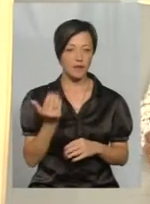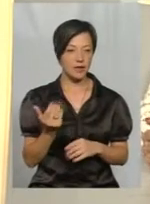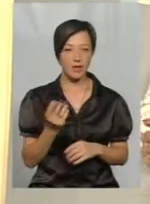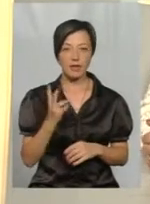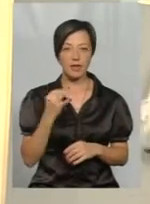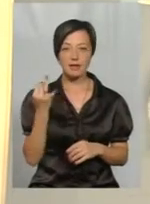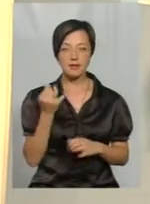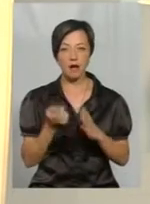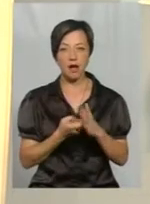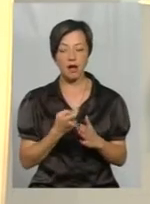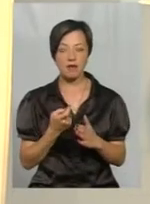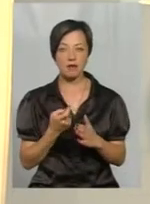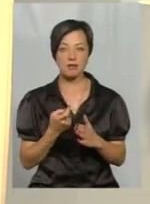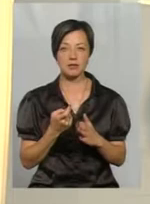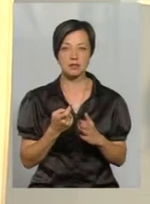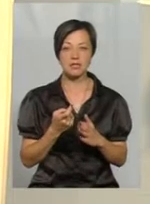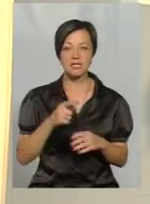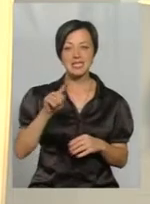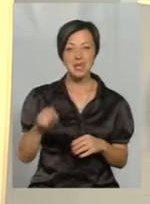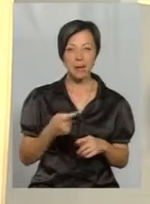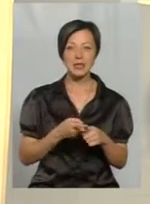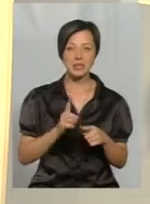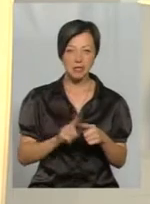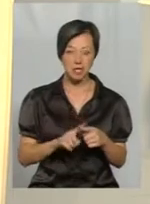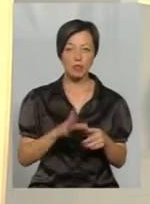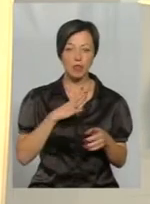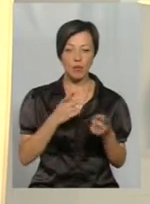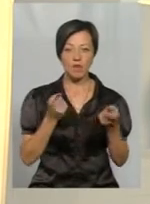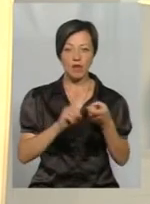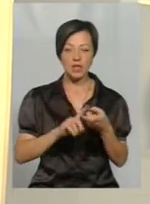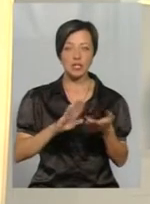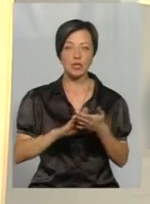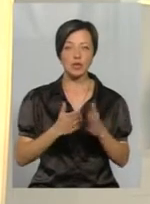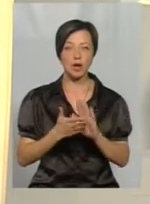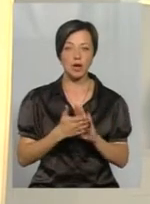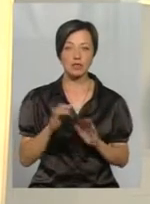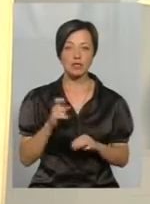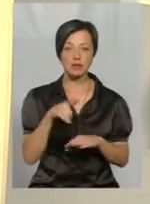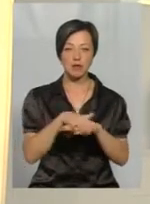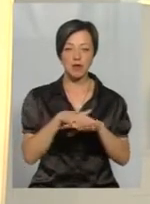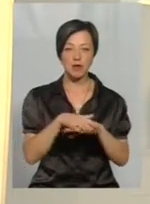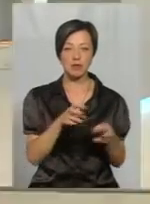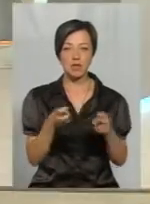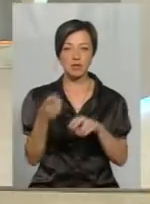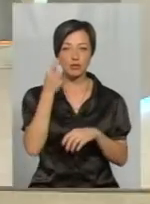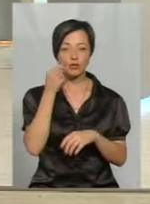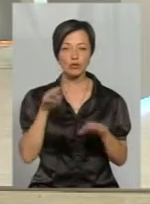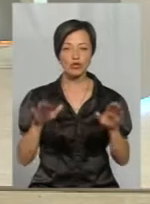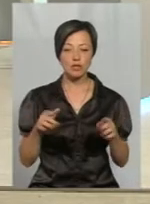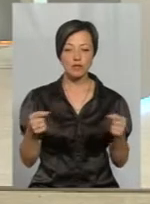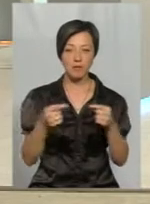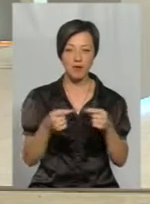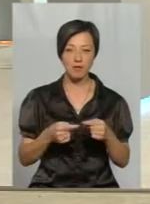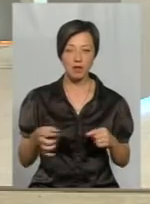цікавились, запит це якраз і стосувався ситуації із масовою загибелью бджіл у певних